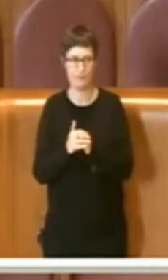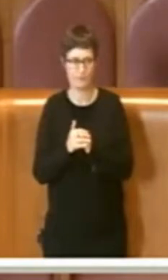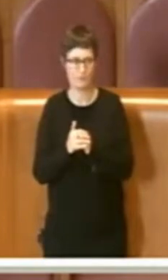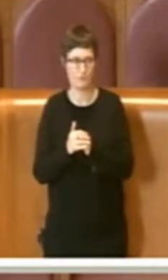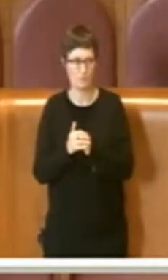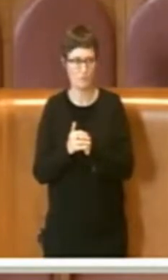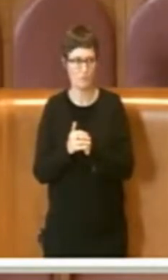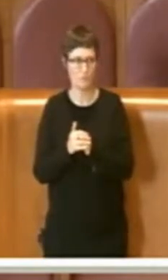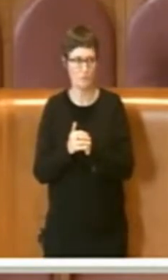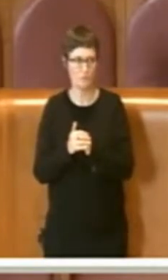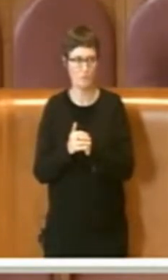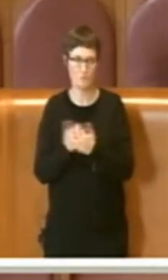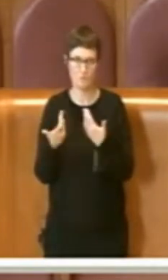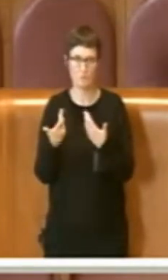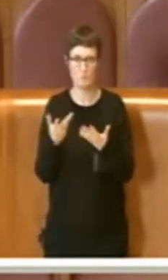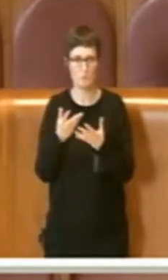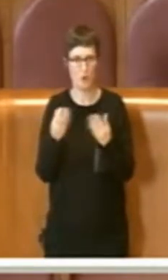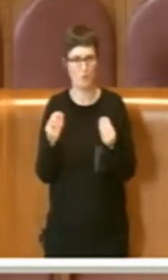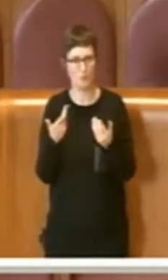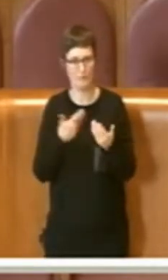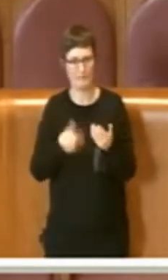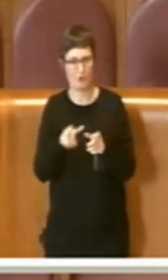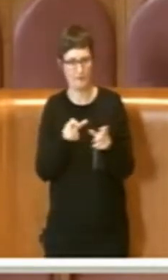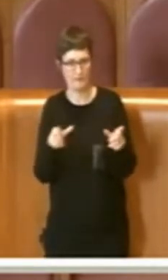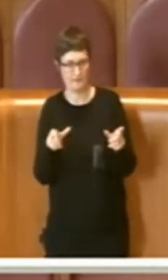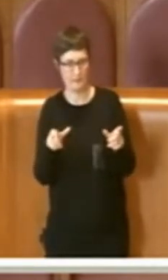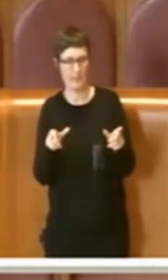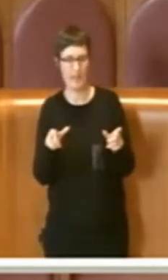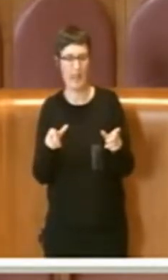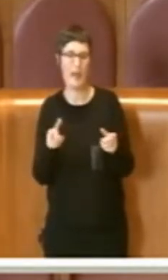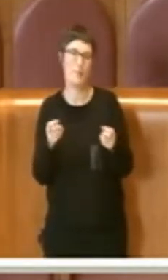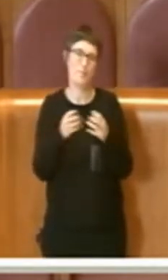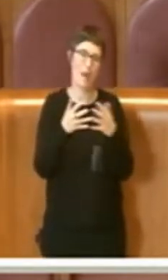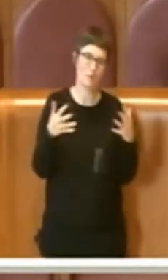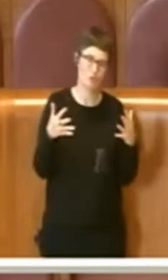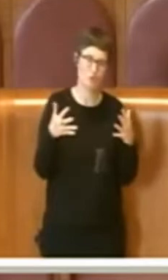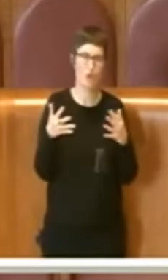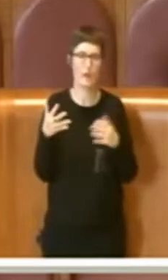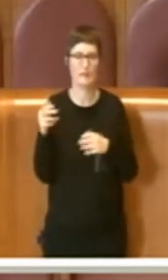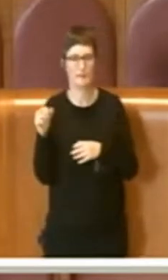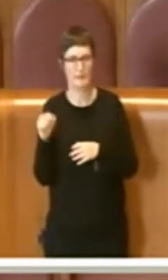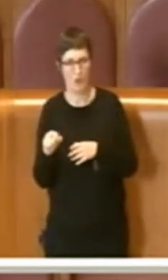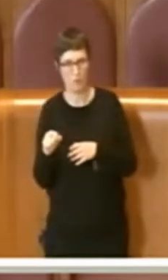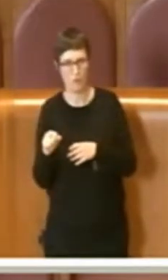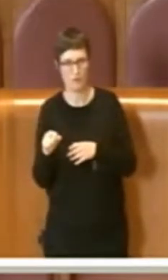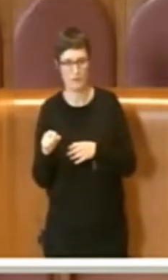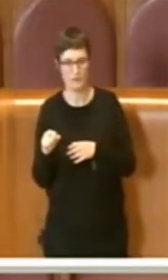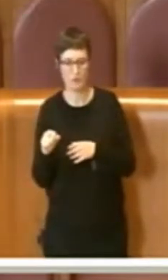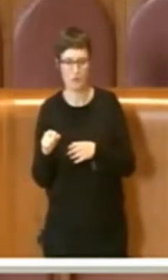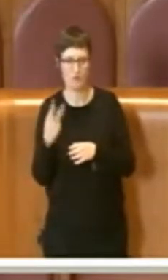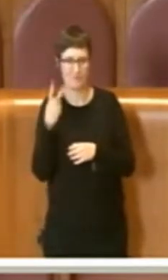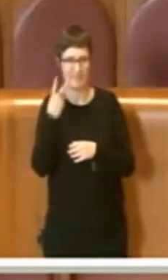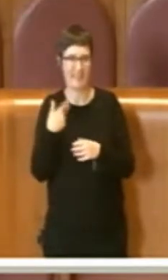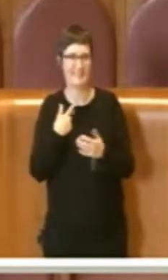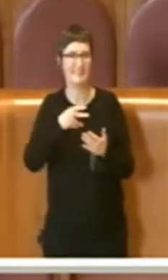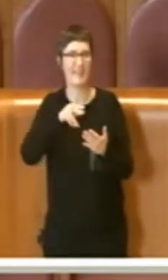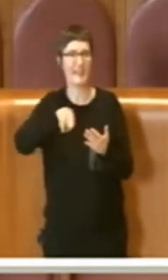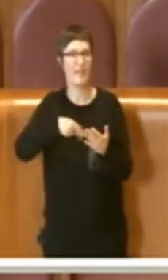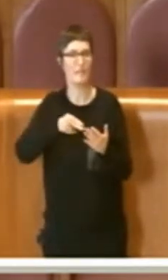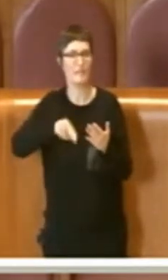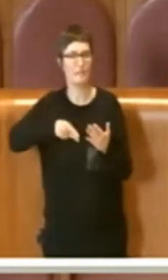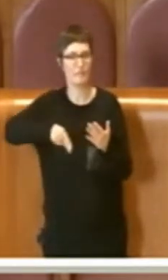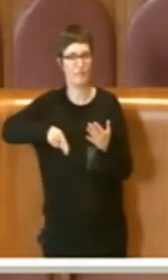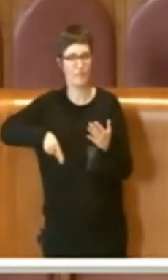molti consiglieri, sia di maggioranza che di opposizione, infatti come potete vedere dalle firme, perché